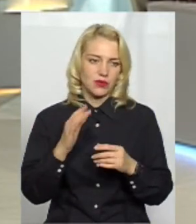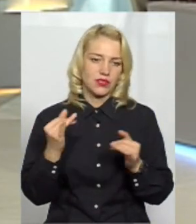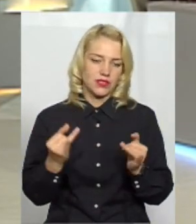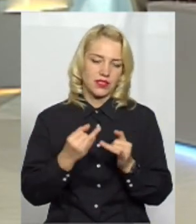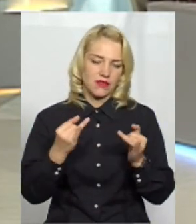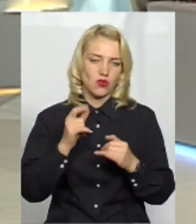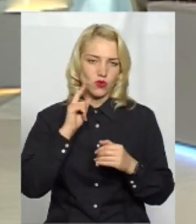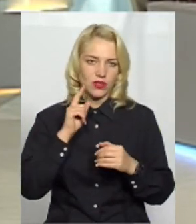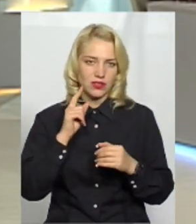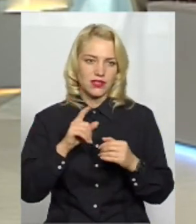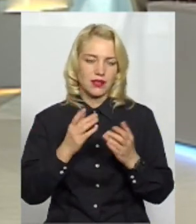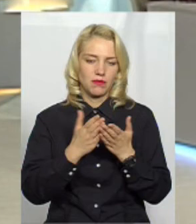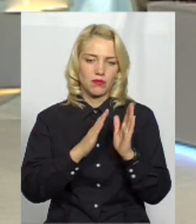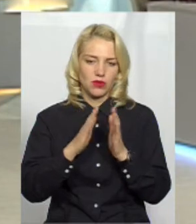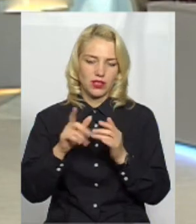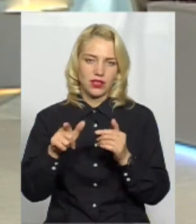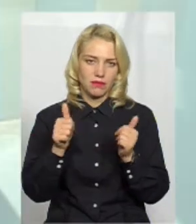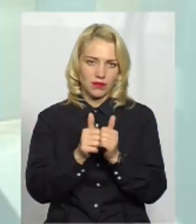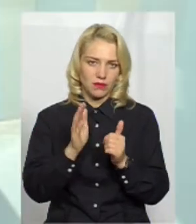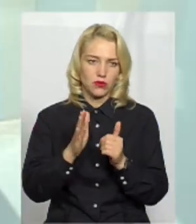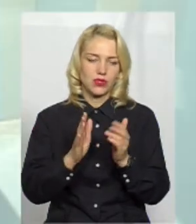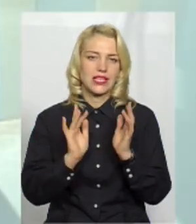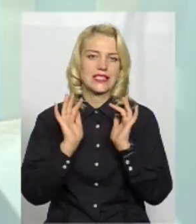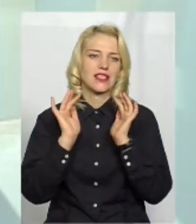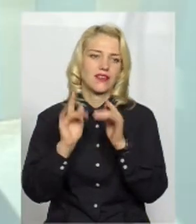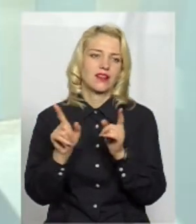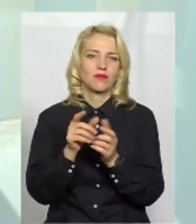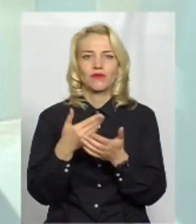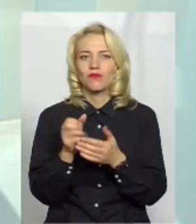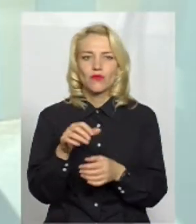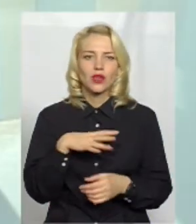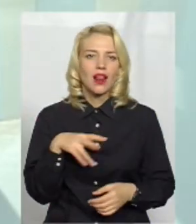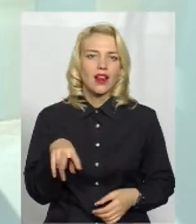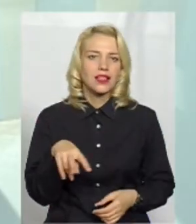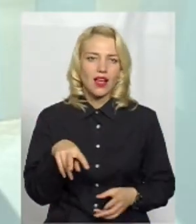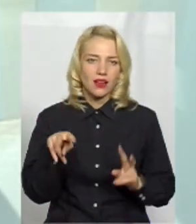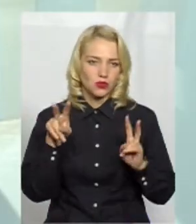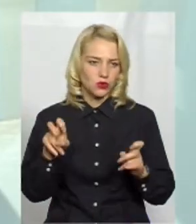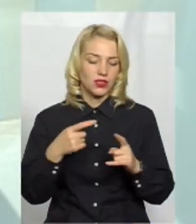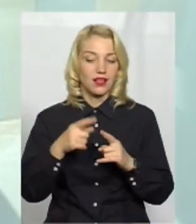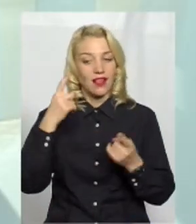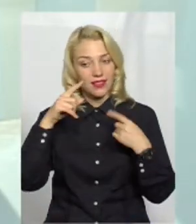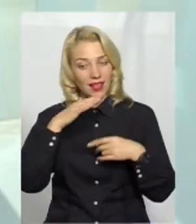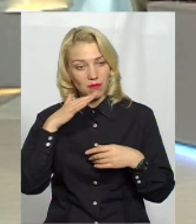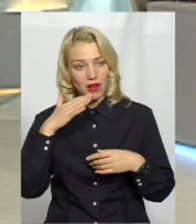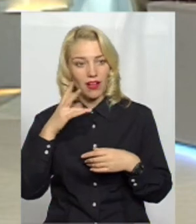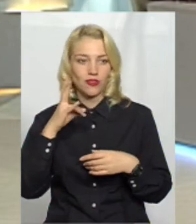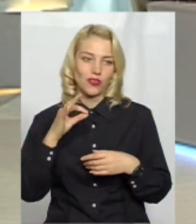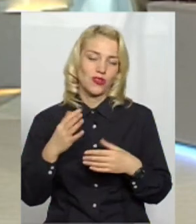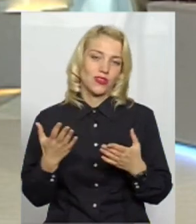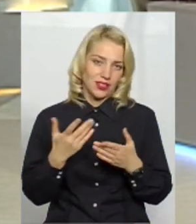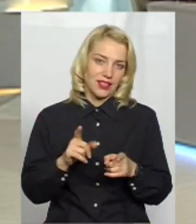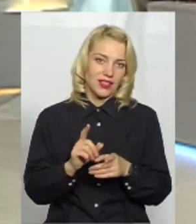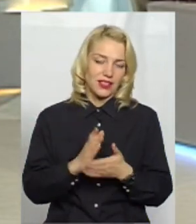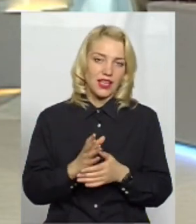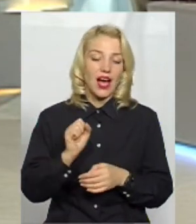юнацькою. Ми думаємо, що, можливо, там буде сквер якийсь літературний. ну, ідей багато, але таке є.